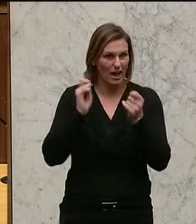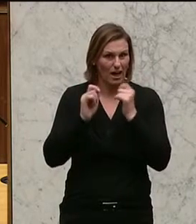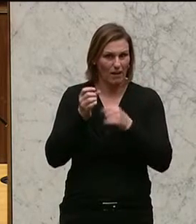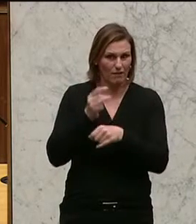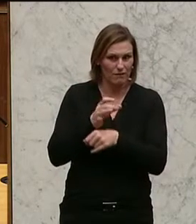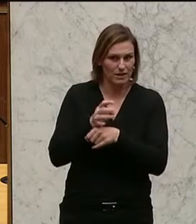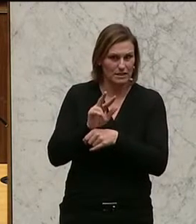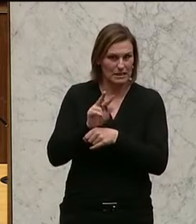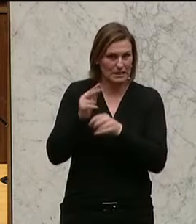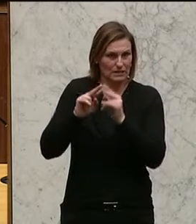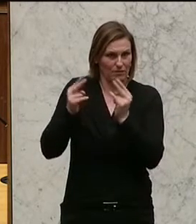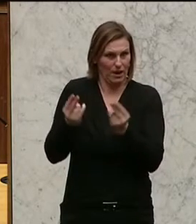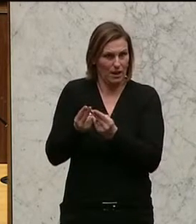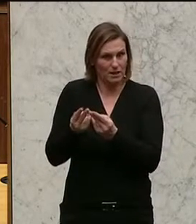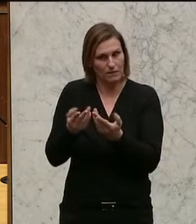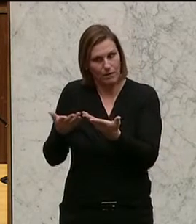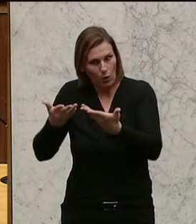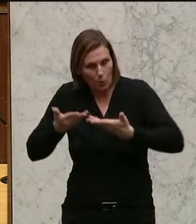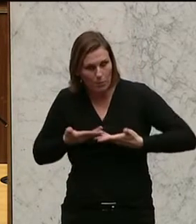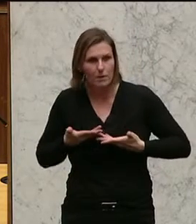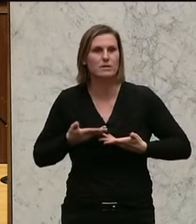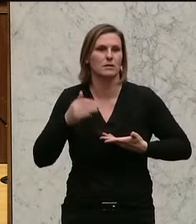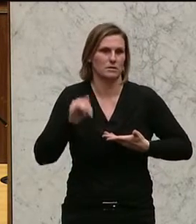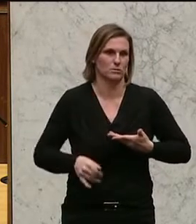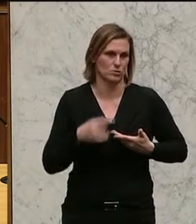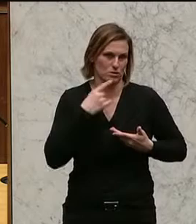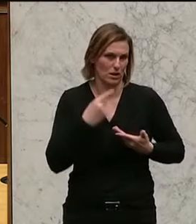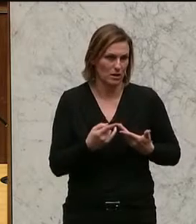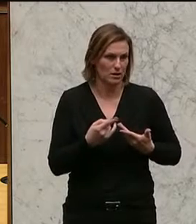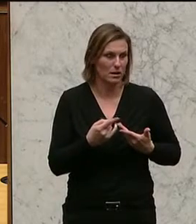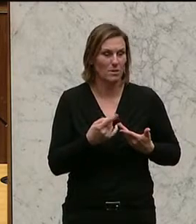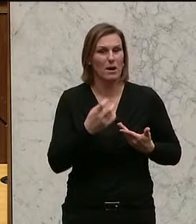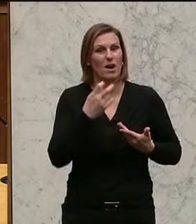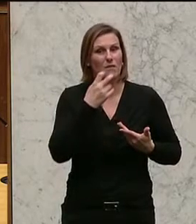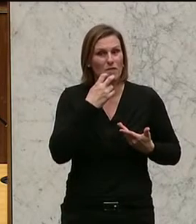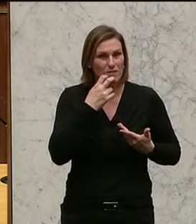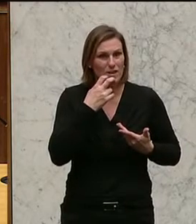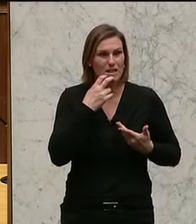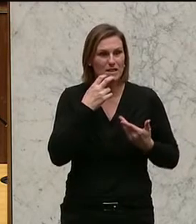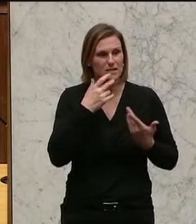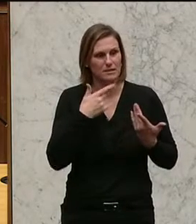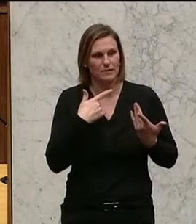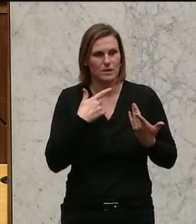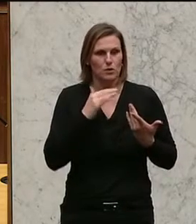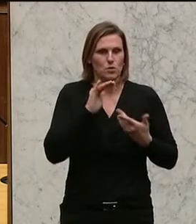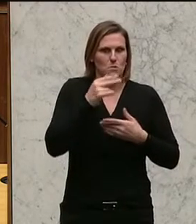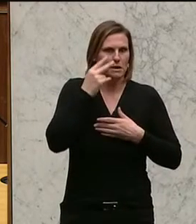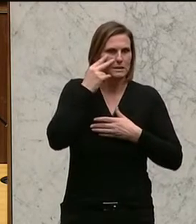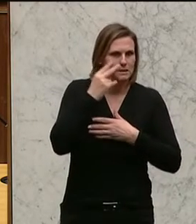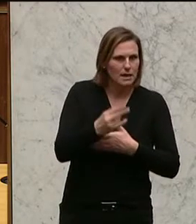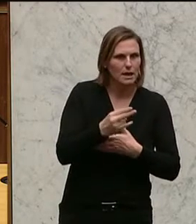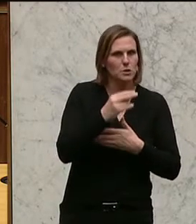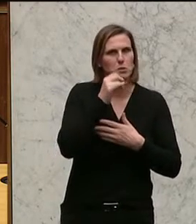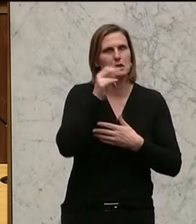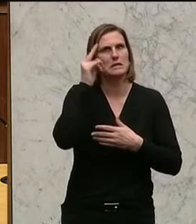der soll das sagen und soll den Leuten reinen Wein einschenken. Wer das wegdiskutieren will oder nicht zur Kenntnis nehmen